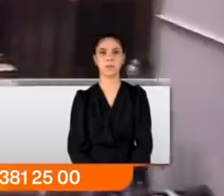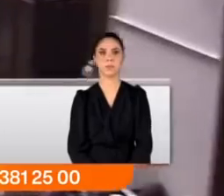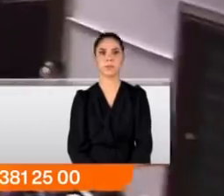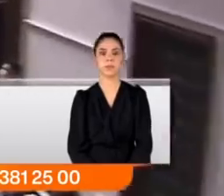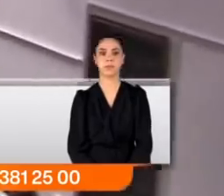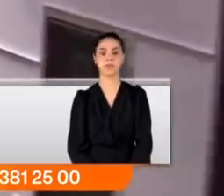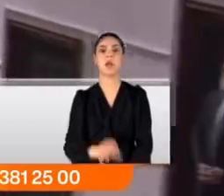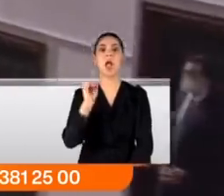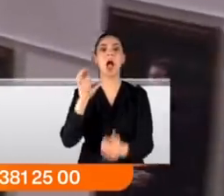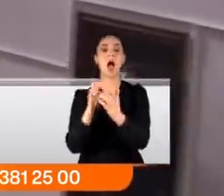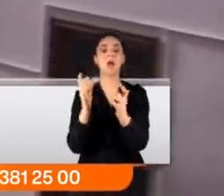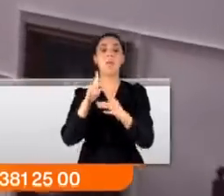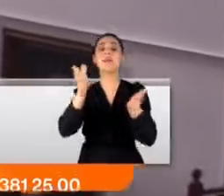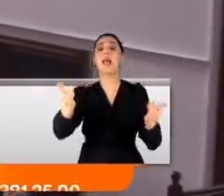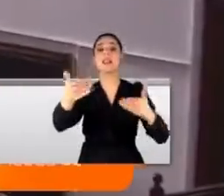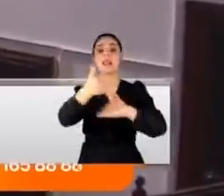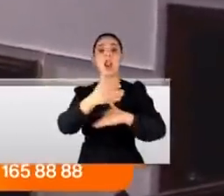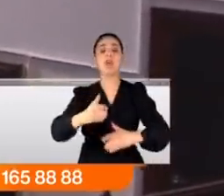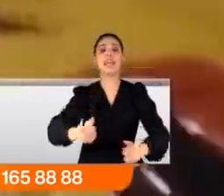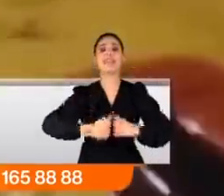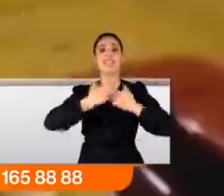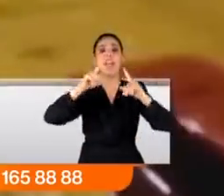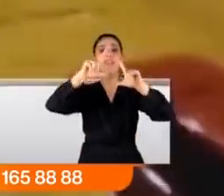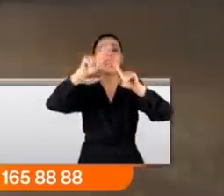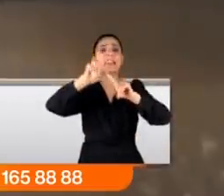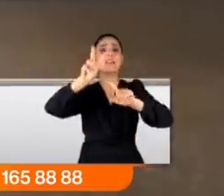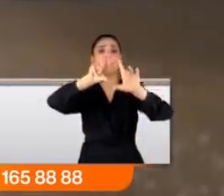AK Parti grup salonuna dev ekran kuruldu.